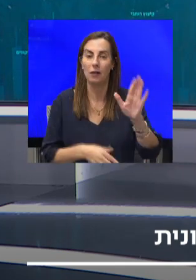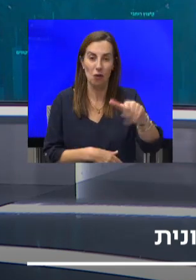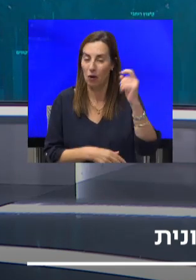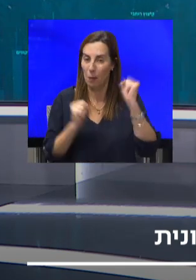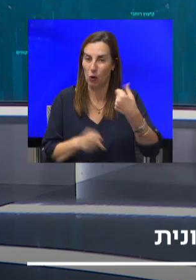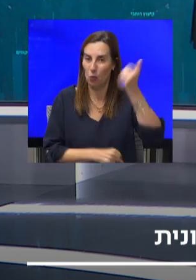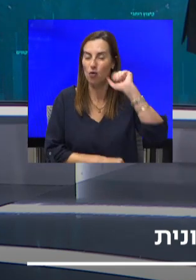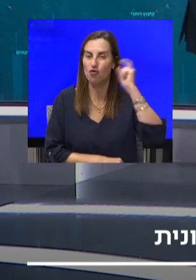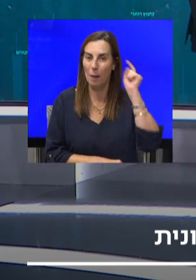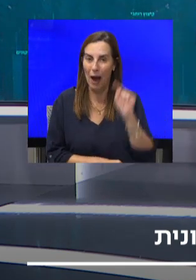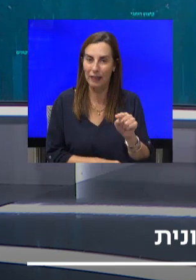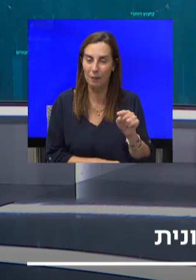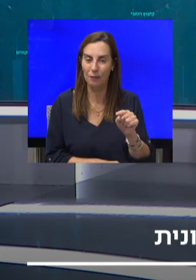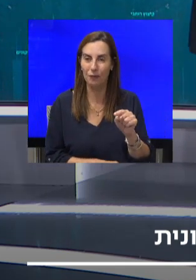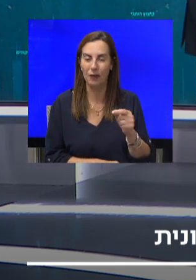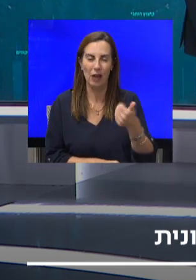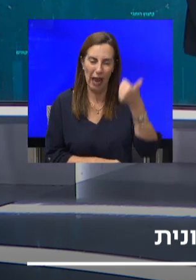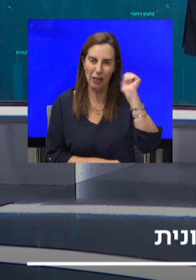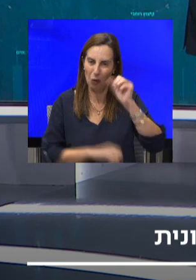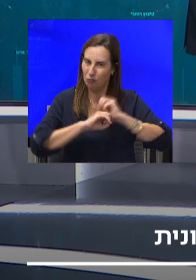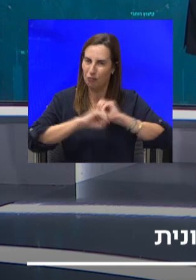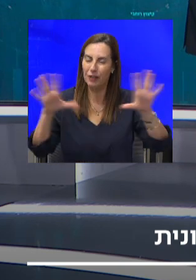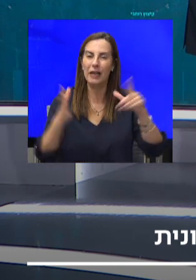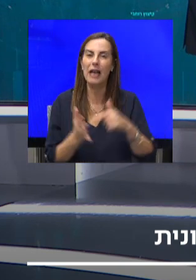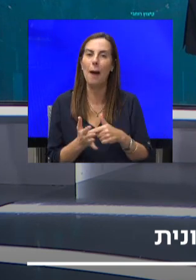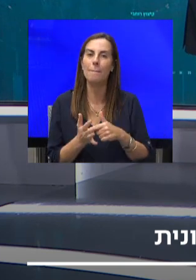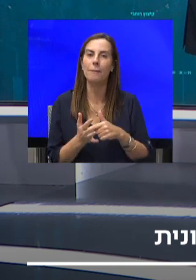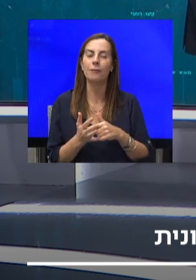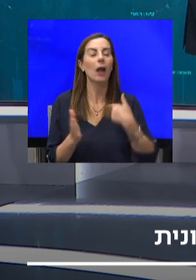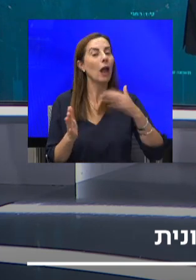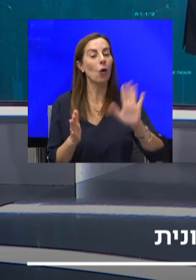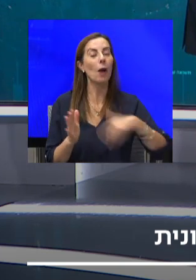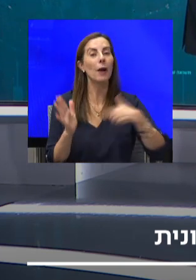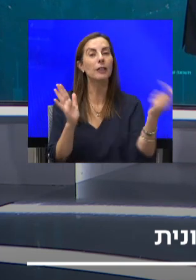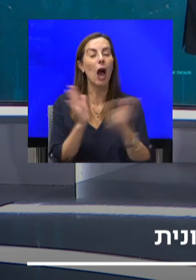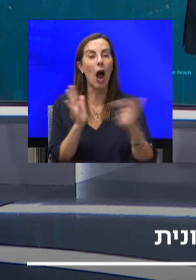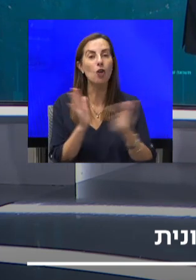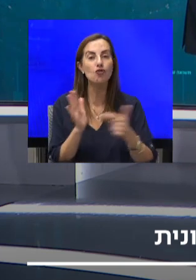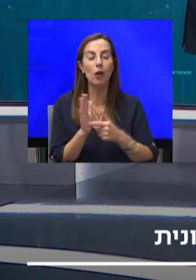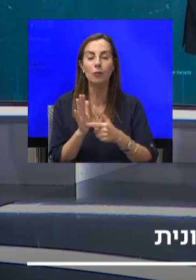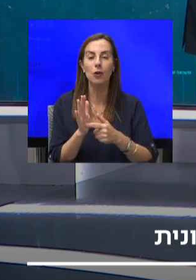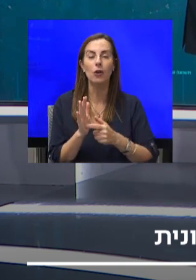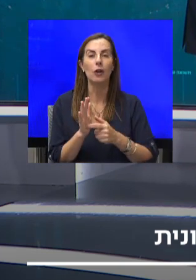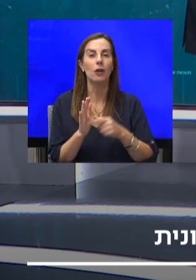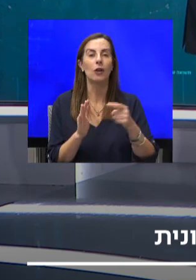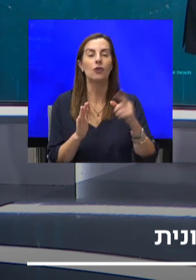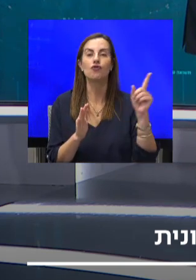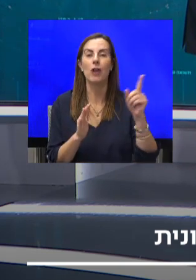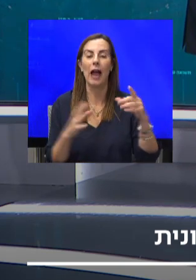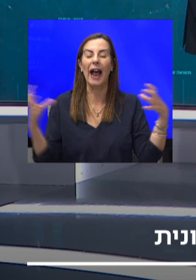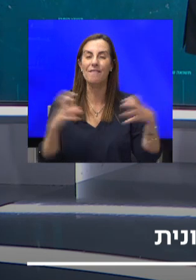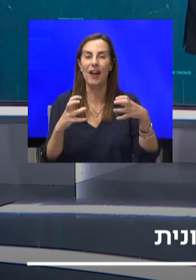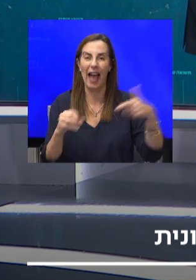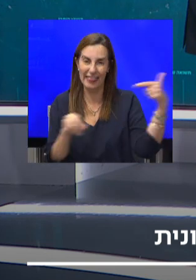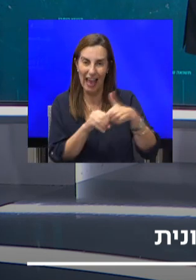אתמול היה על זה כותרות נוספות, דרשנו גם את השרת זכות הווטו של נובל ושל דלק, בהמשך כמובן שברון,